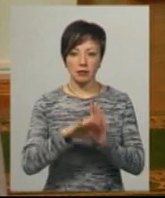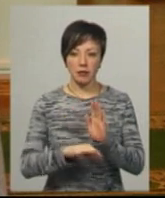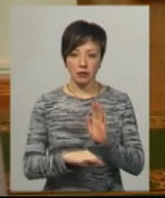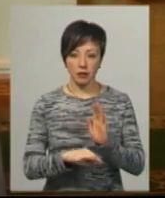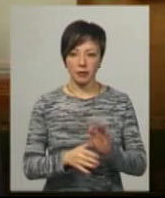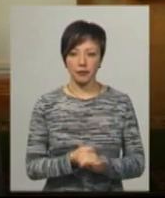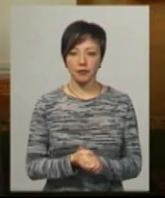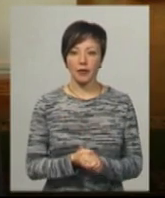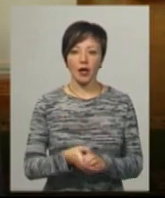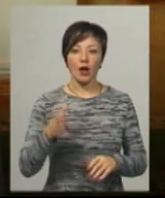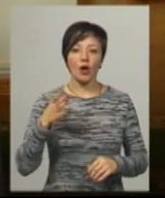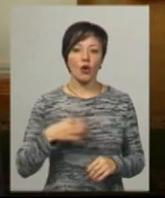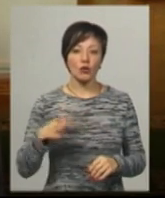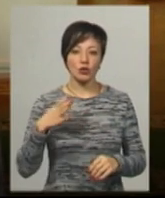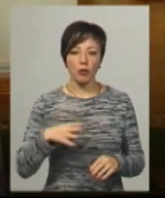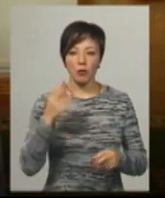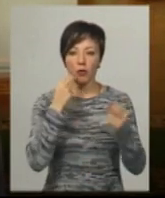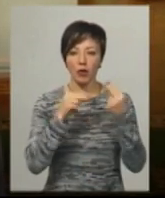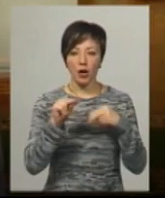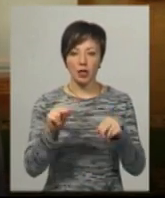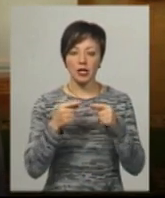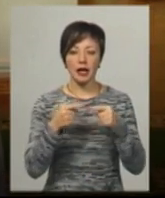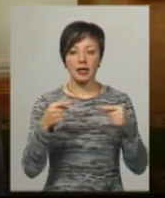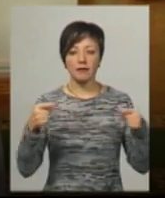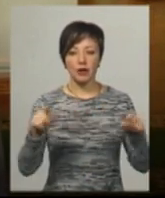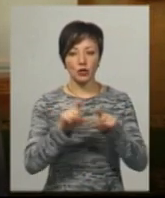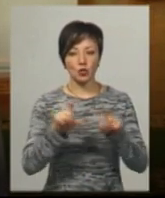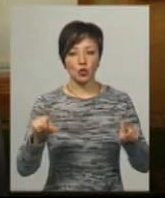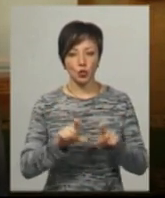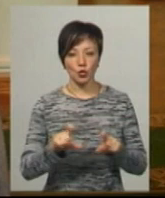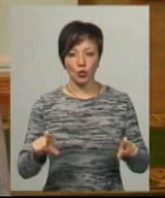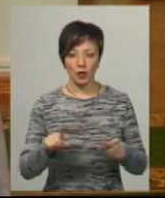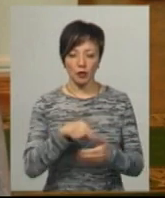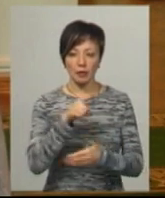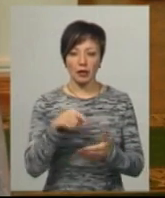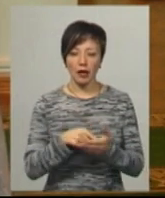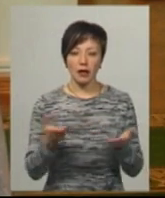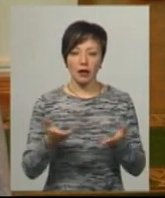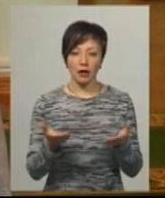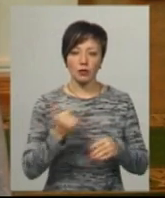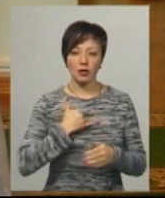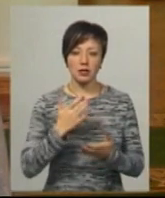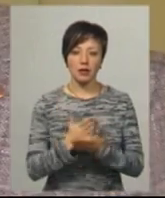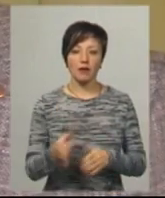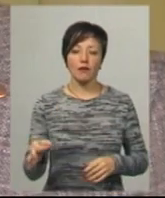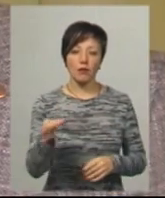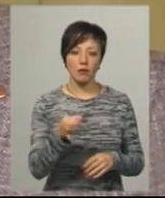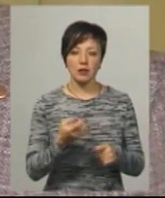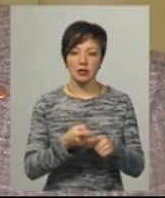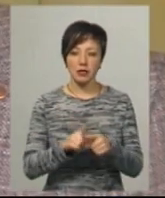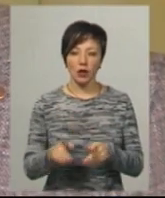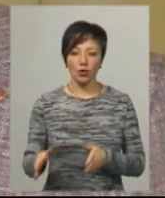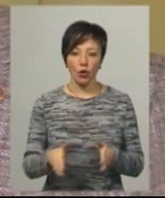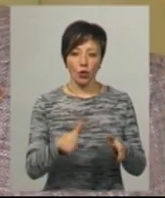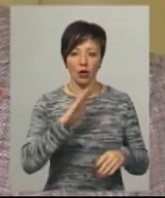очікуємо покращення інфраструктурних всіх питань, які в нас є в області. Це дороги